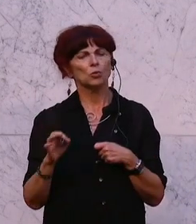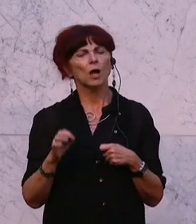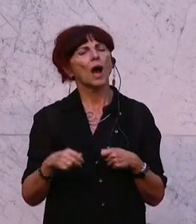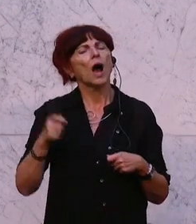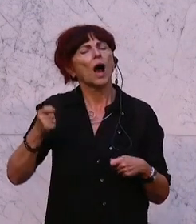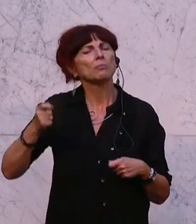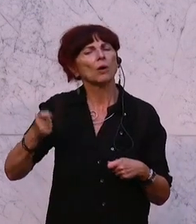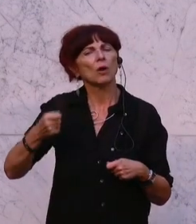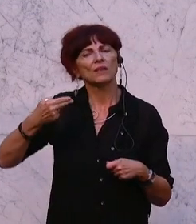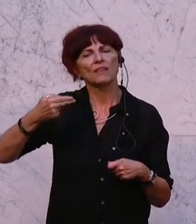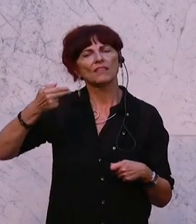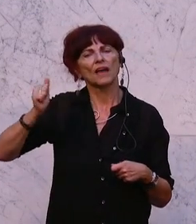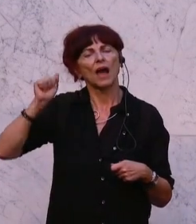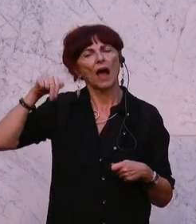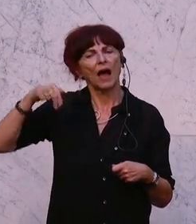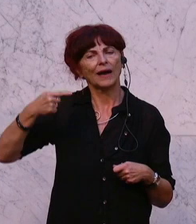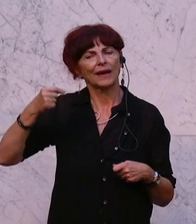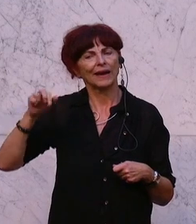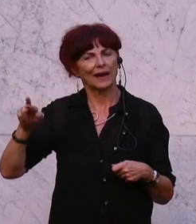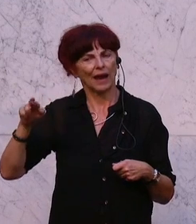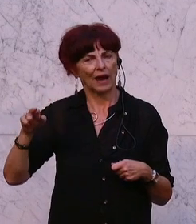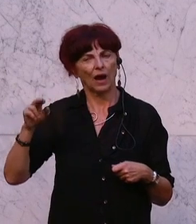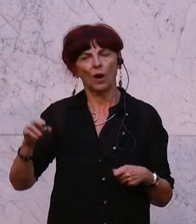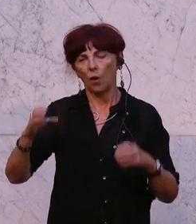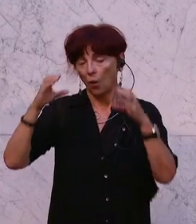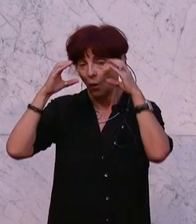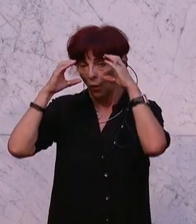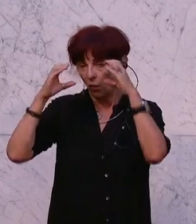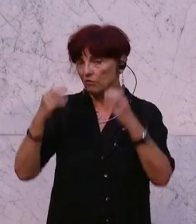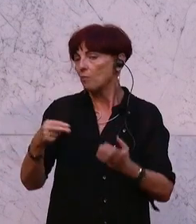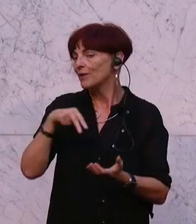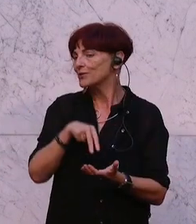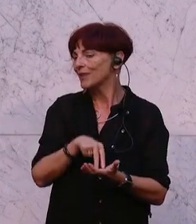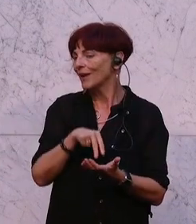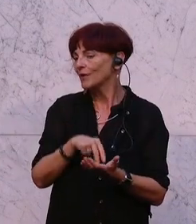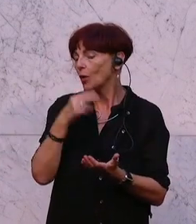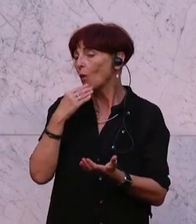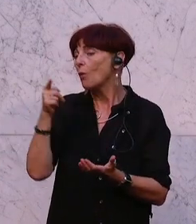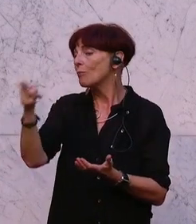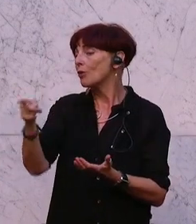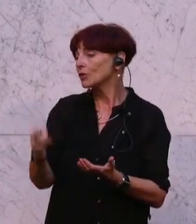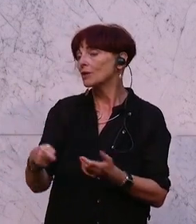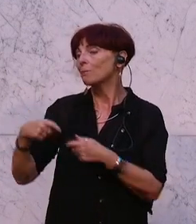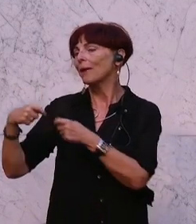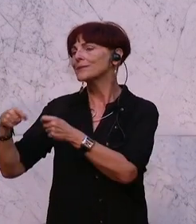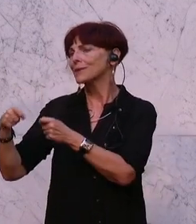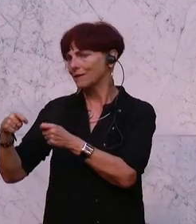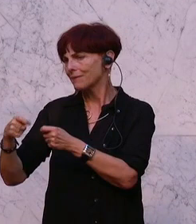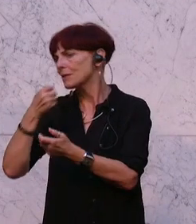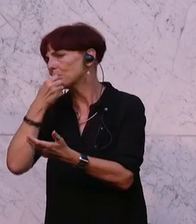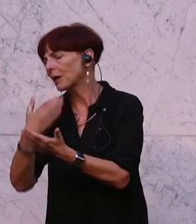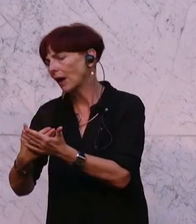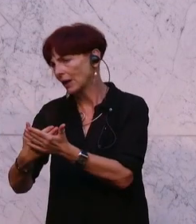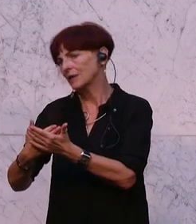stellt und der Rechnungshofpräsidentin am liebsten das Recht zum Berichten über diesen desaströsen Abschluss nehmen würde. Ja, das möchte die